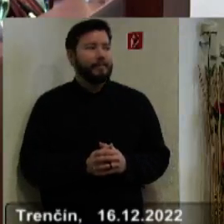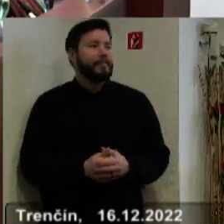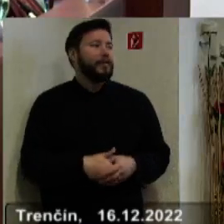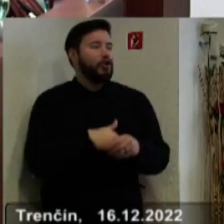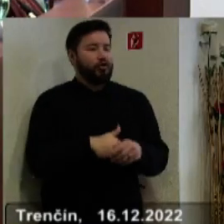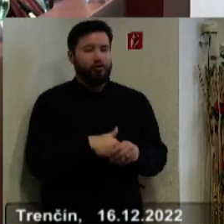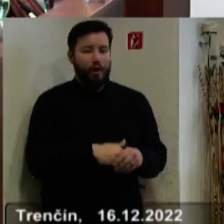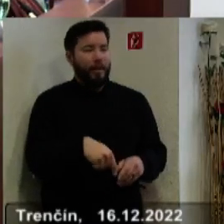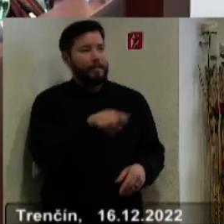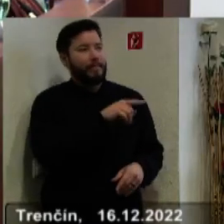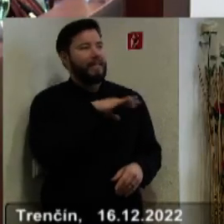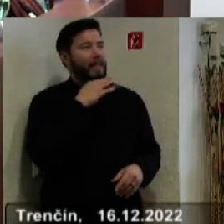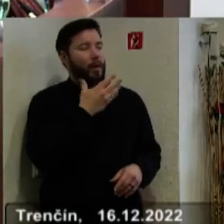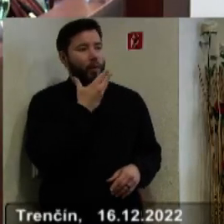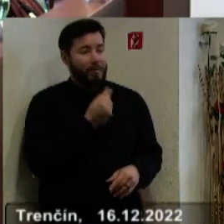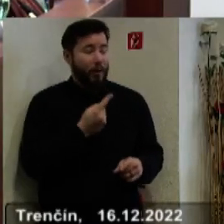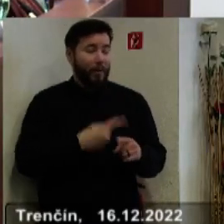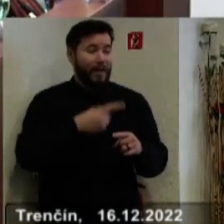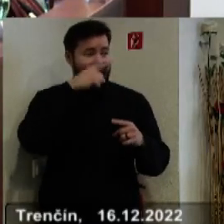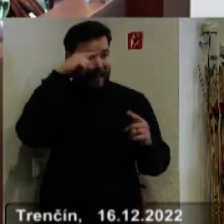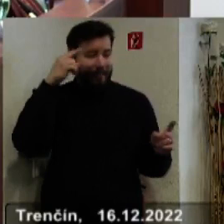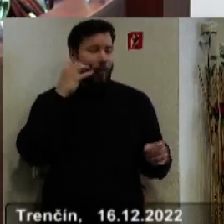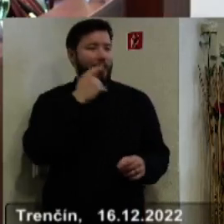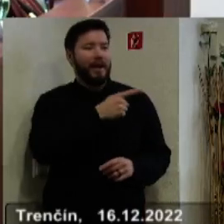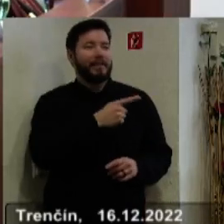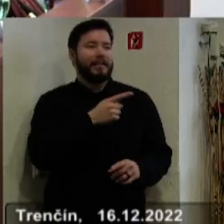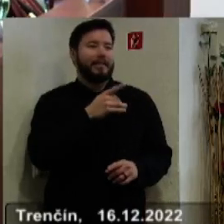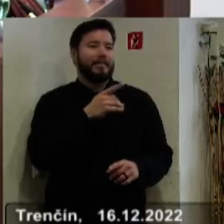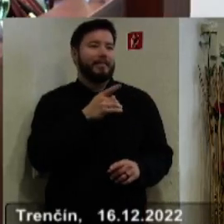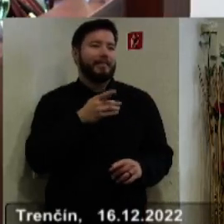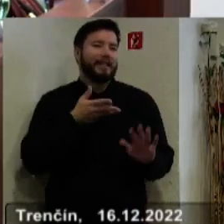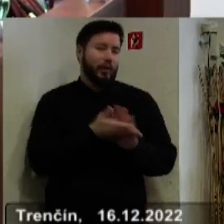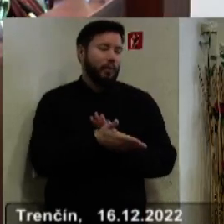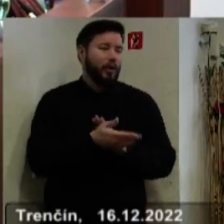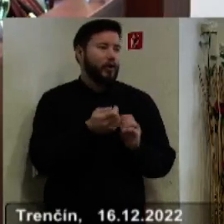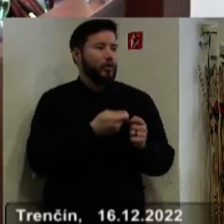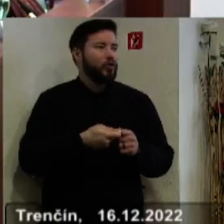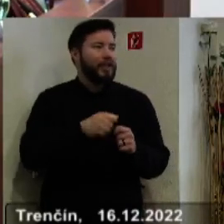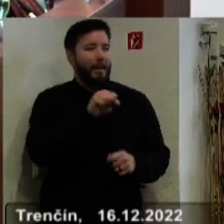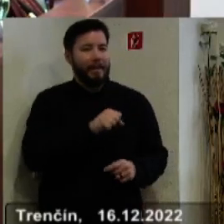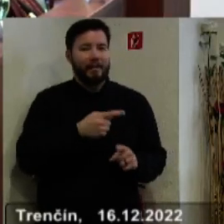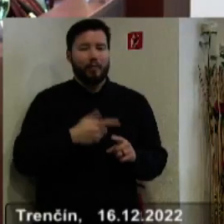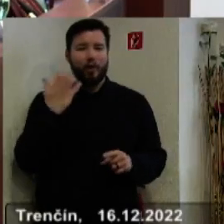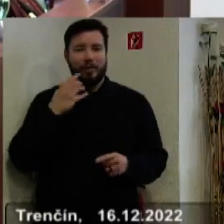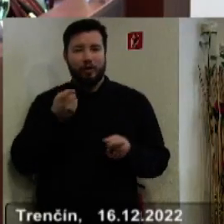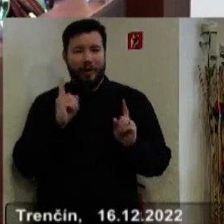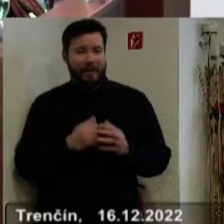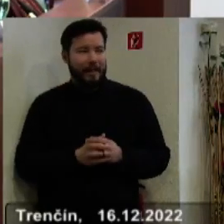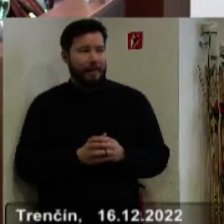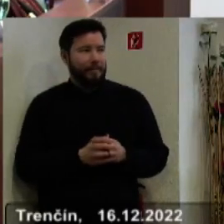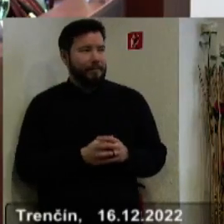Želám ti veľa, veľa úspechov a nervov pri presadzovaní a zastupovaní Združenia miesta a obci Slovenska voči vláde.